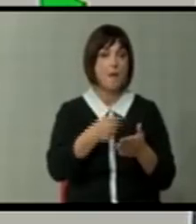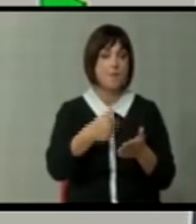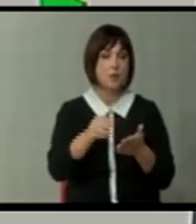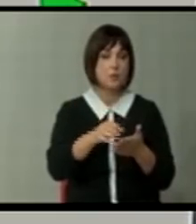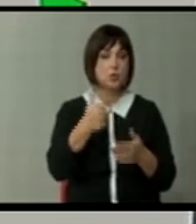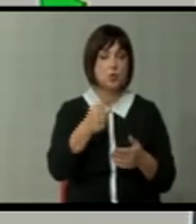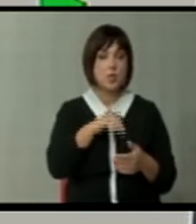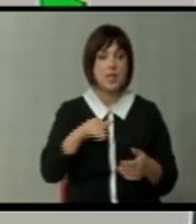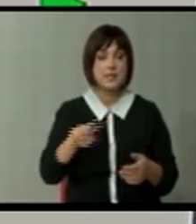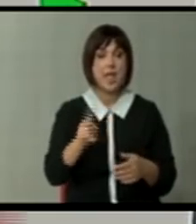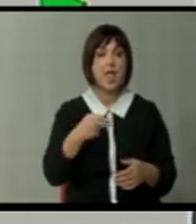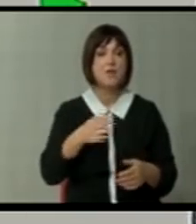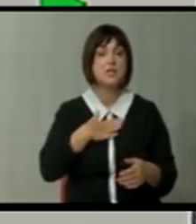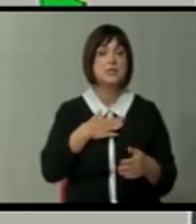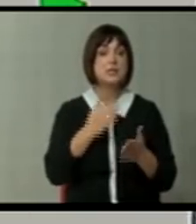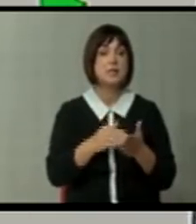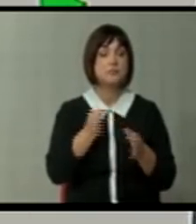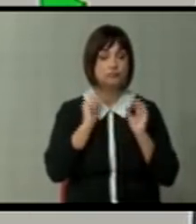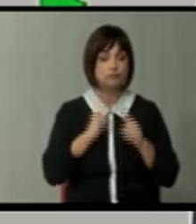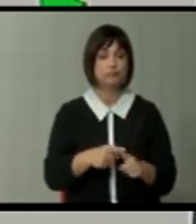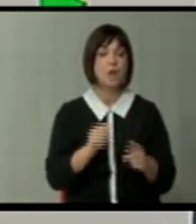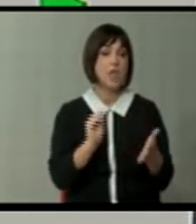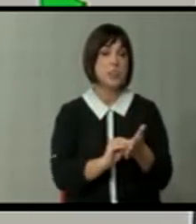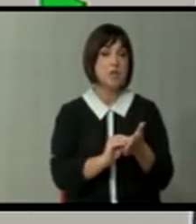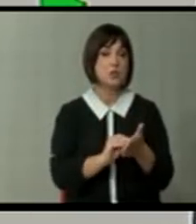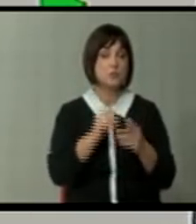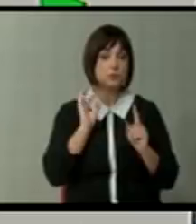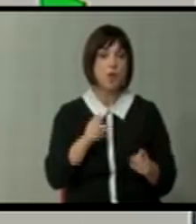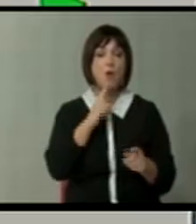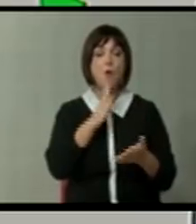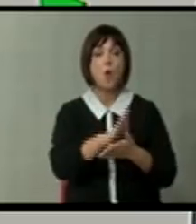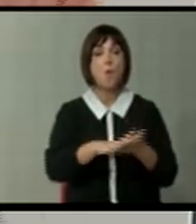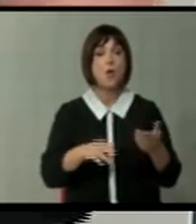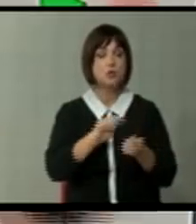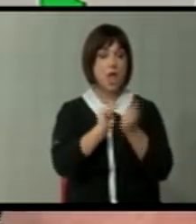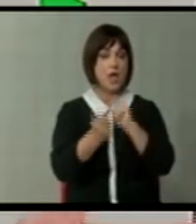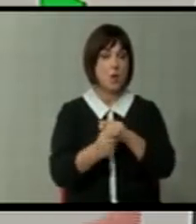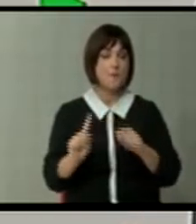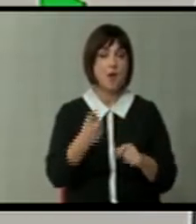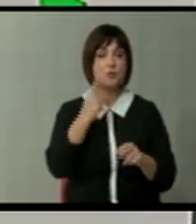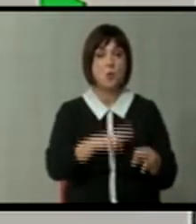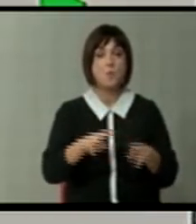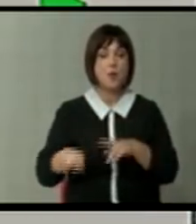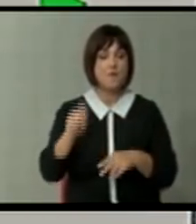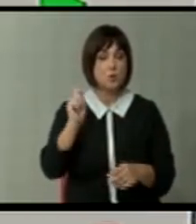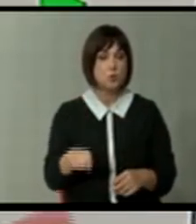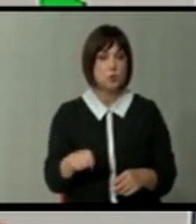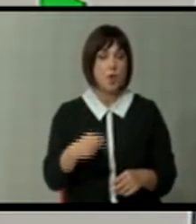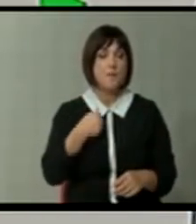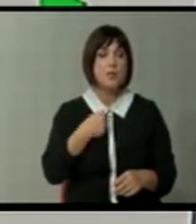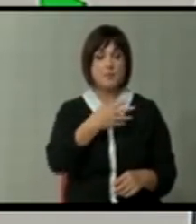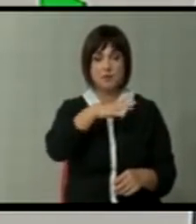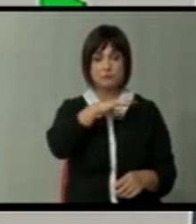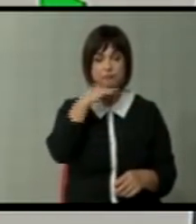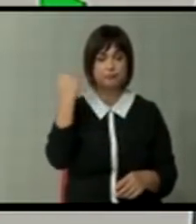потроши 100.000 евро. Нас ни треба реален датум. Значи реален со кој што ќе почнат реформите, првенствено во правосудството. Мене ми е